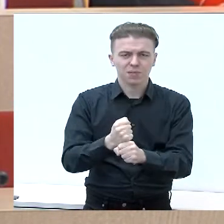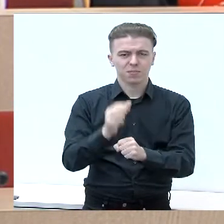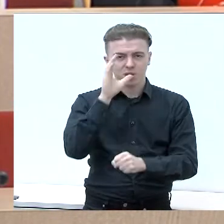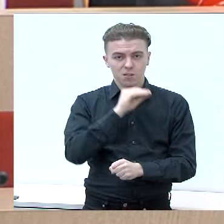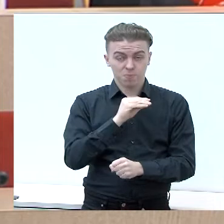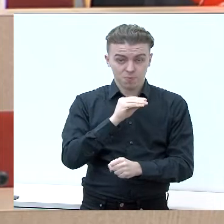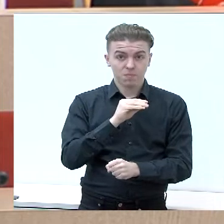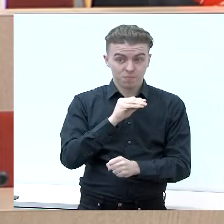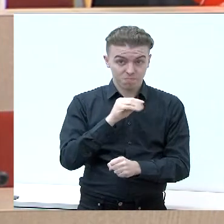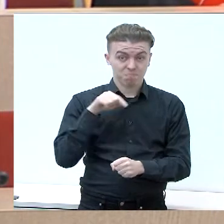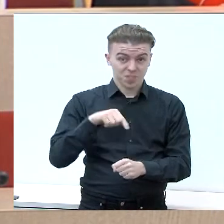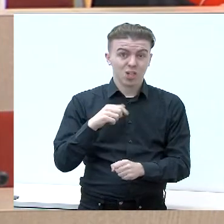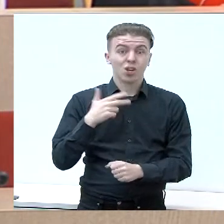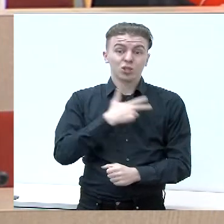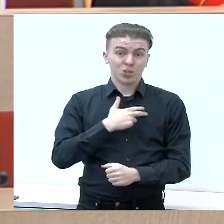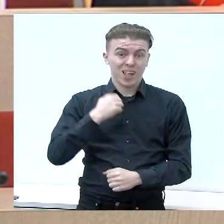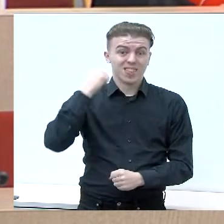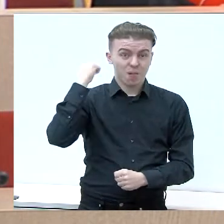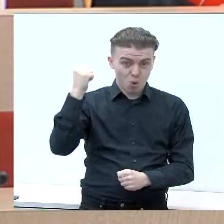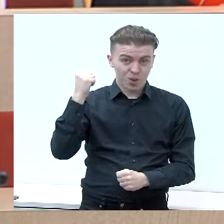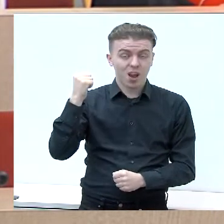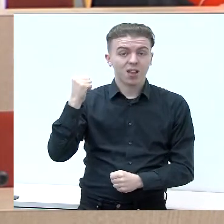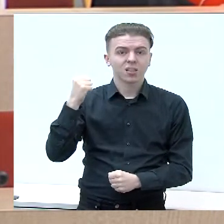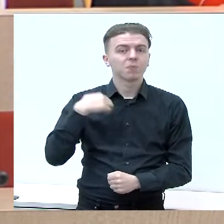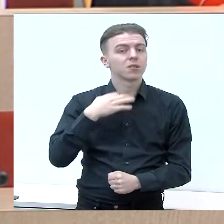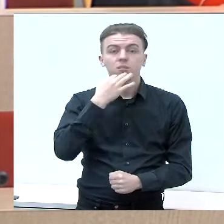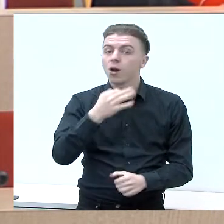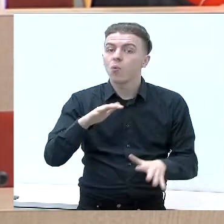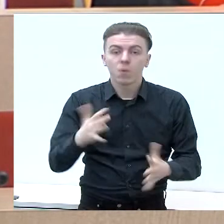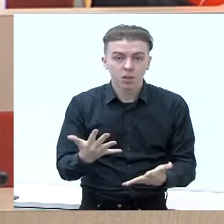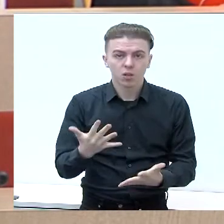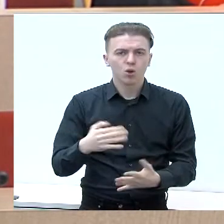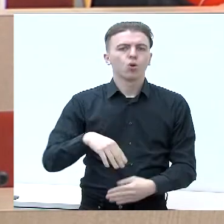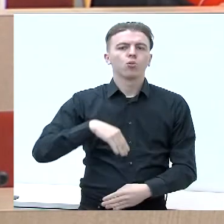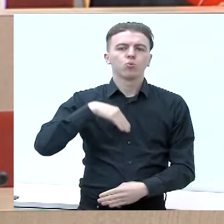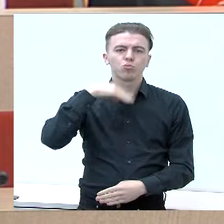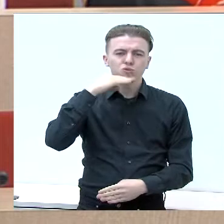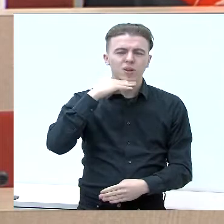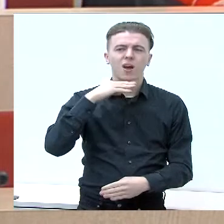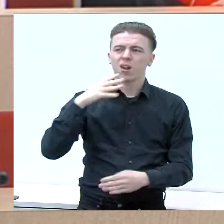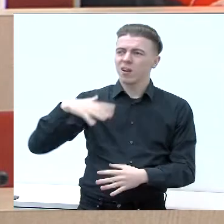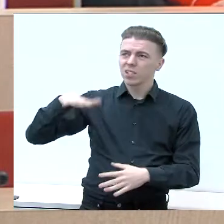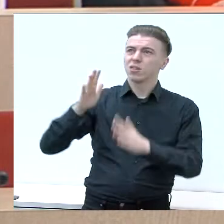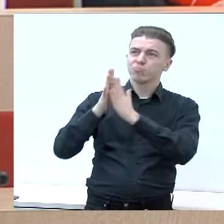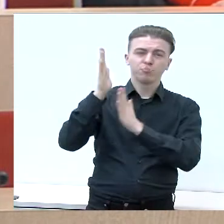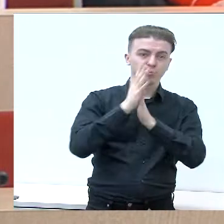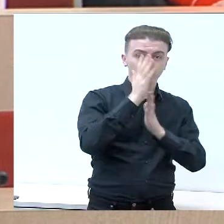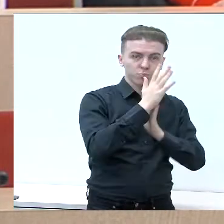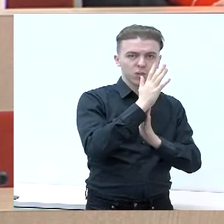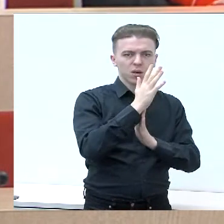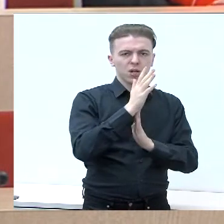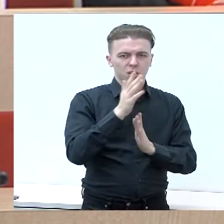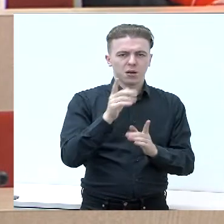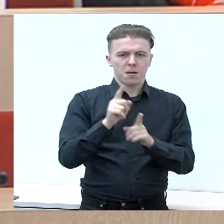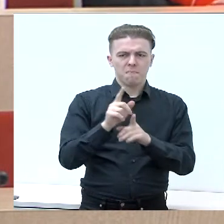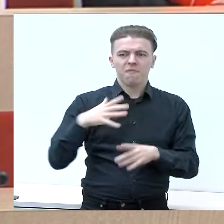Kalvarijos Socialdemokratai sako, kad užteksiau vien tik aukštinti rinkos ekonomiką ir liberalius sprendimus.